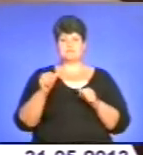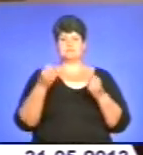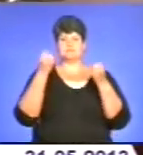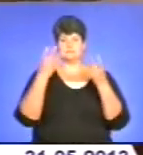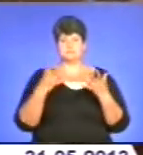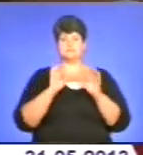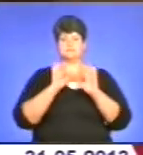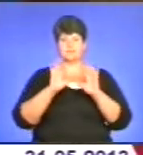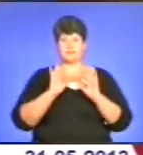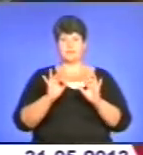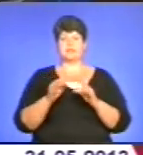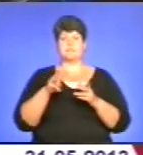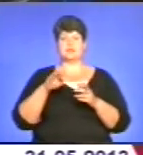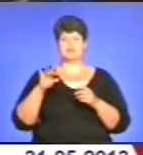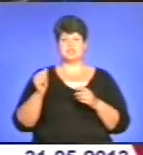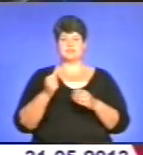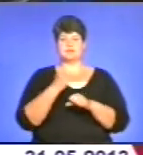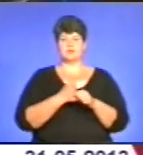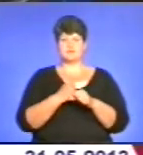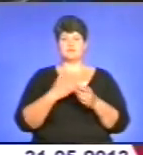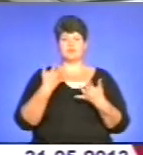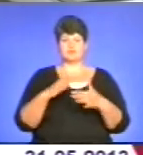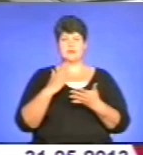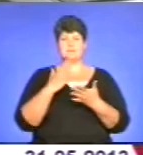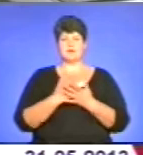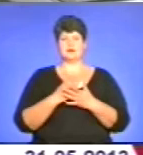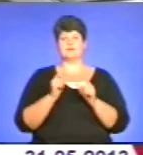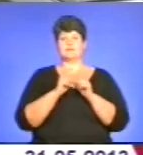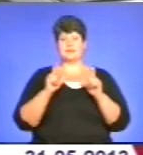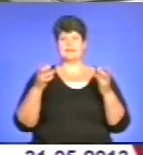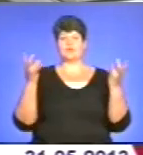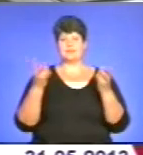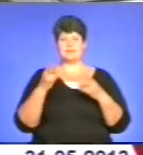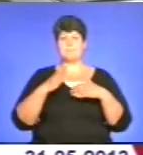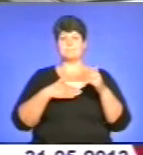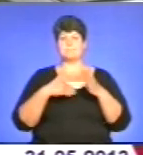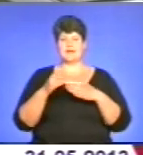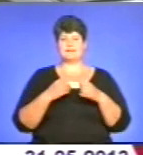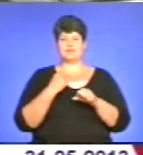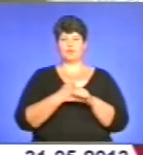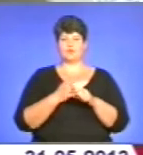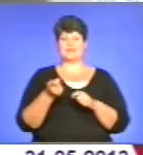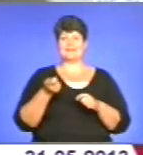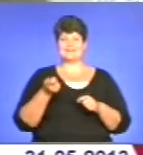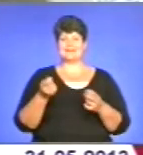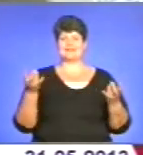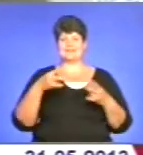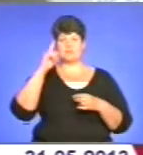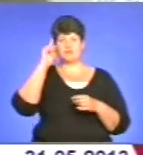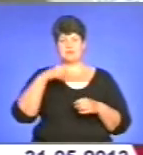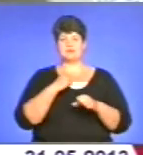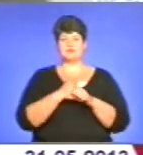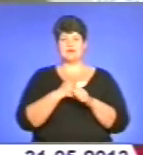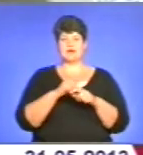бази, методологічне напрацювання якої вже має навчальний заклад, необхідна практика. Для роботи касира треба уміти працювати на